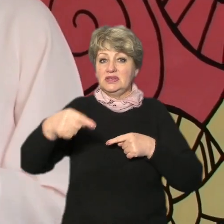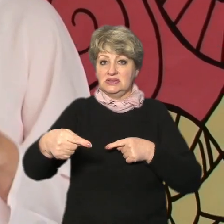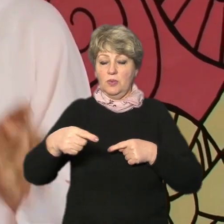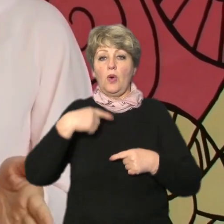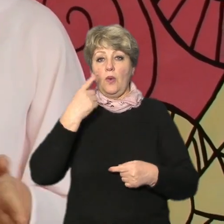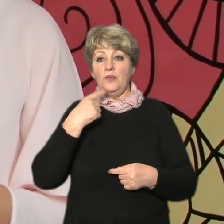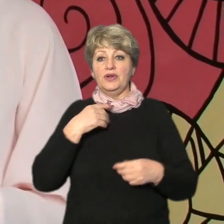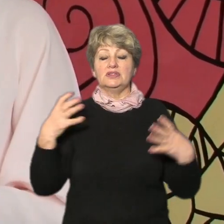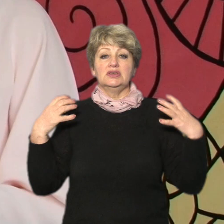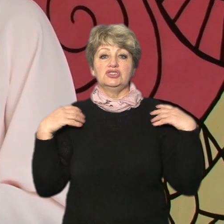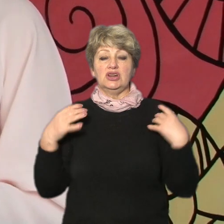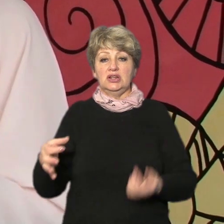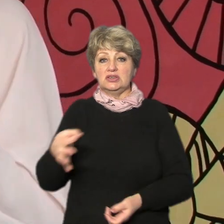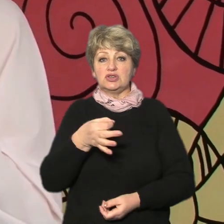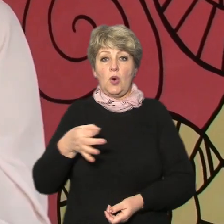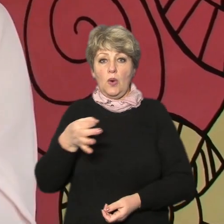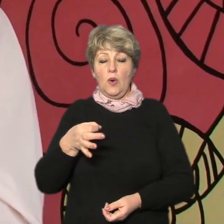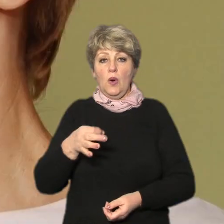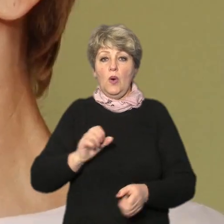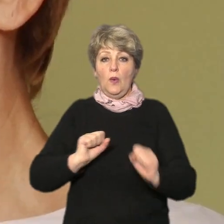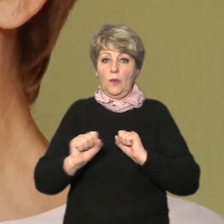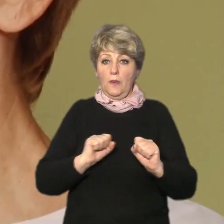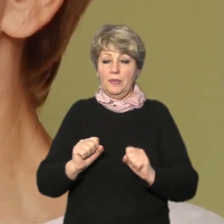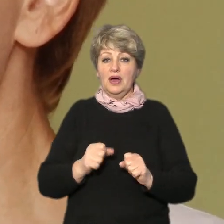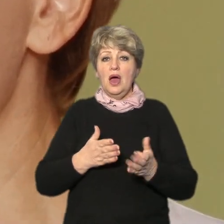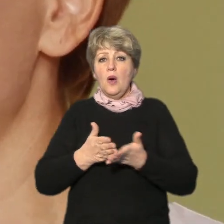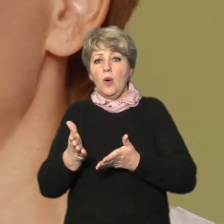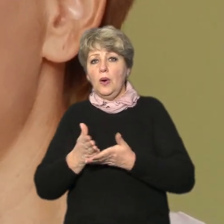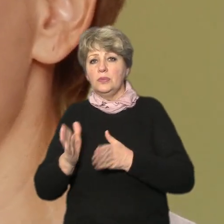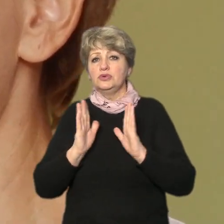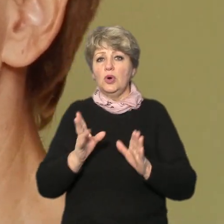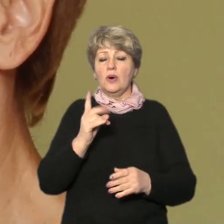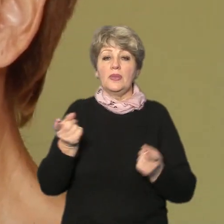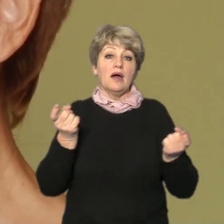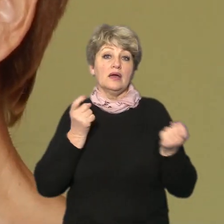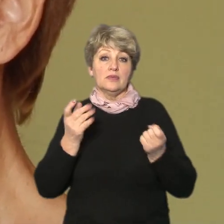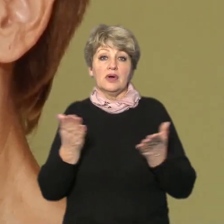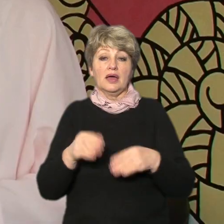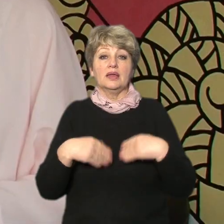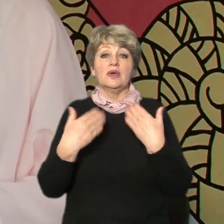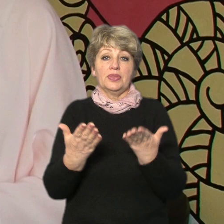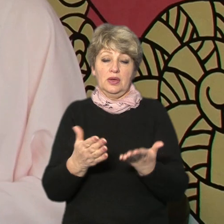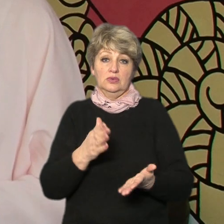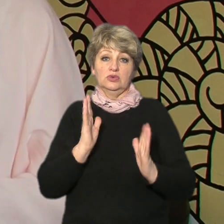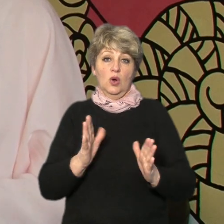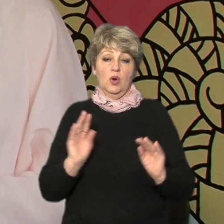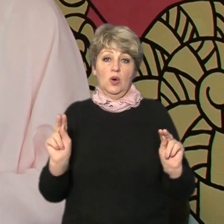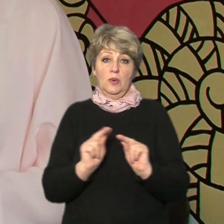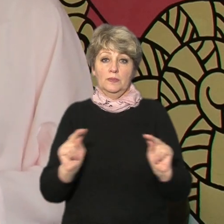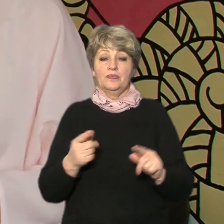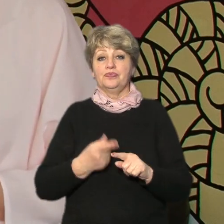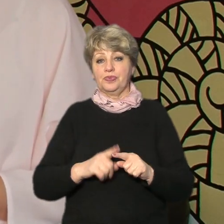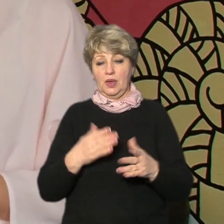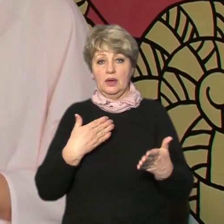держслужби якості освіти області Оксана компанієць орієнтується поки що лише на ту інформацію яку надають вчителі це стосується